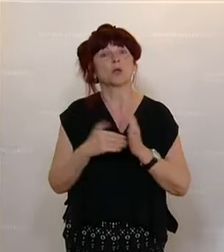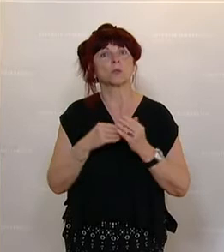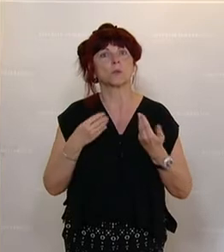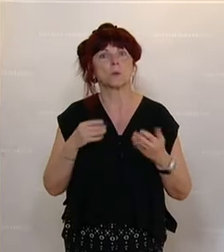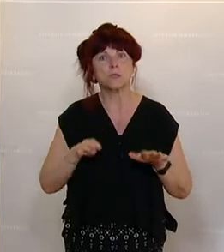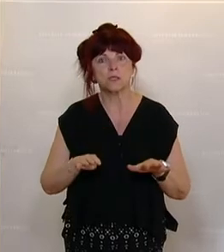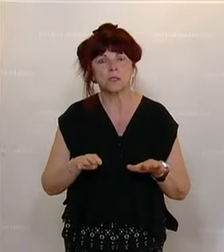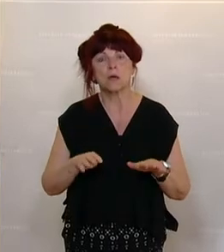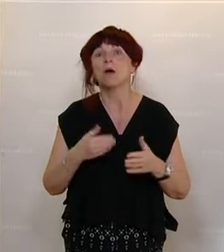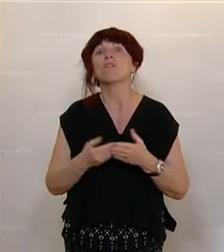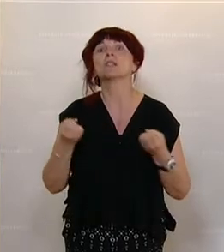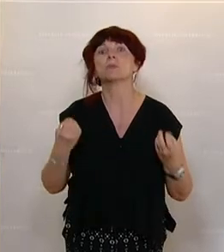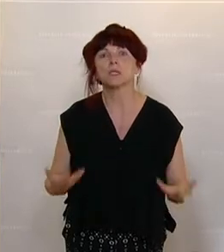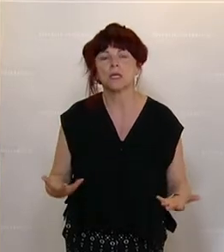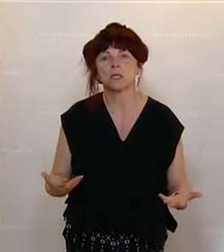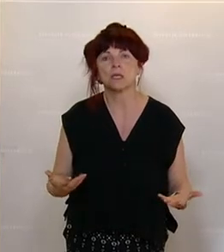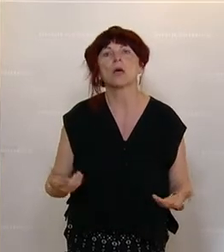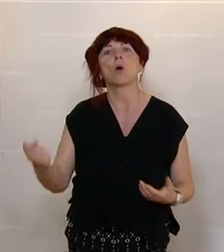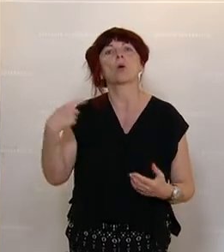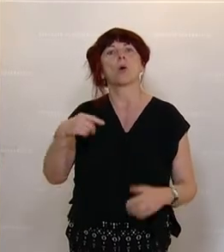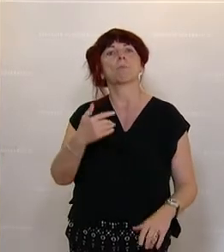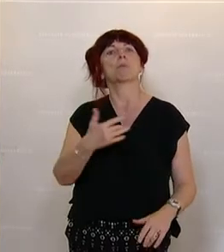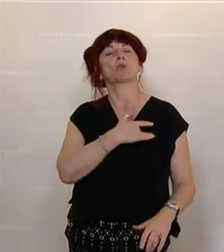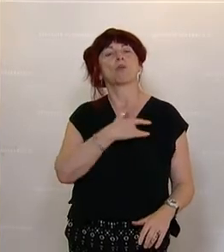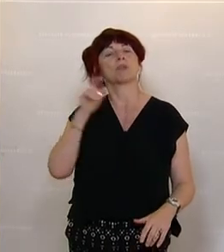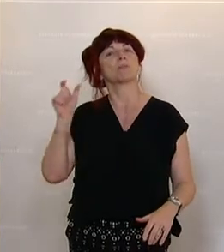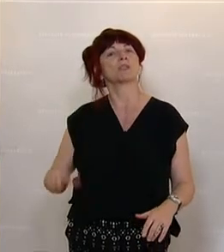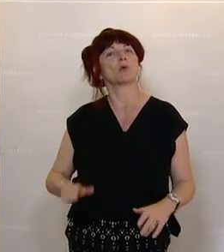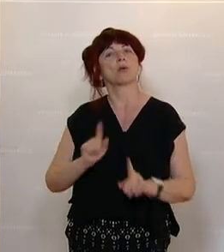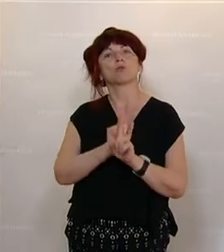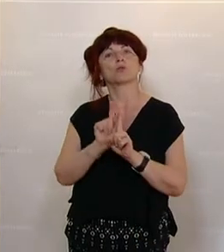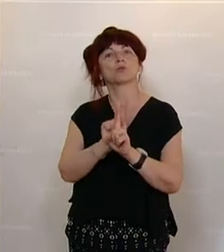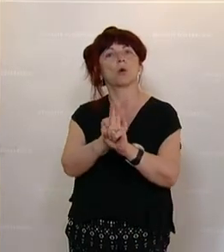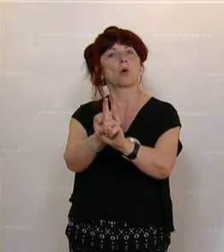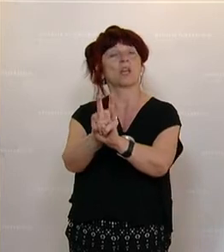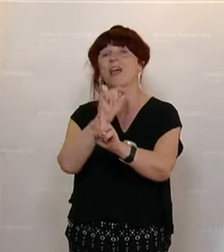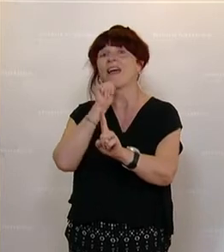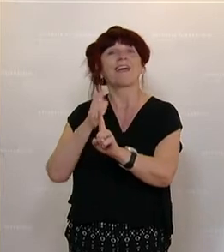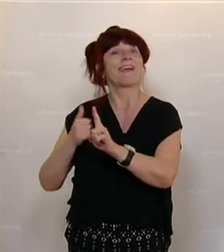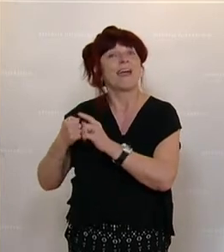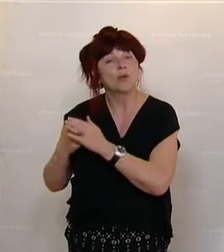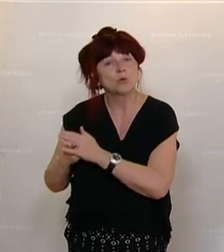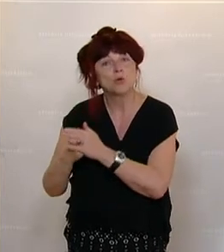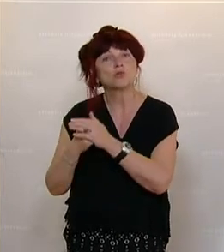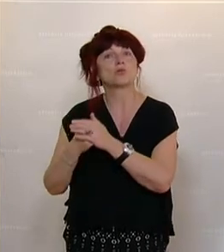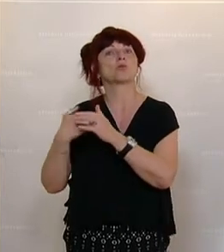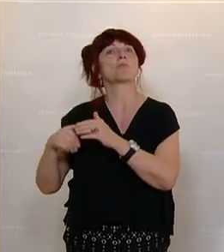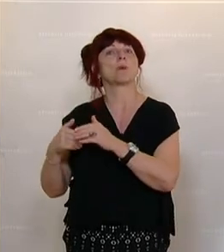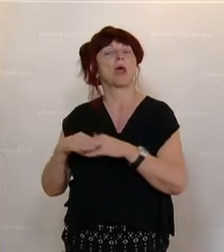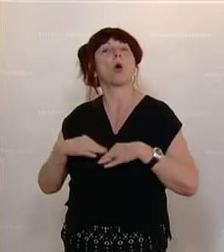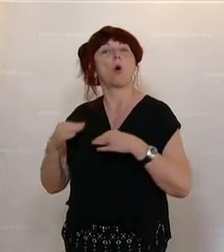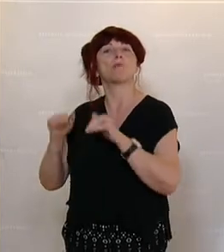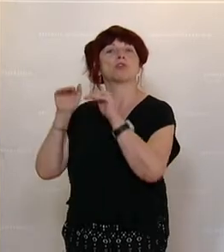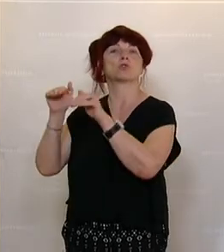geführt? Das hat dazu geführt, dass Betroffene von Stalking keine proaktive Unterstützung mehr durch die Opferschutzeinrichtungen bekommen haben.